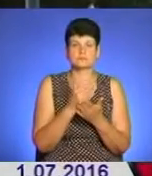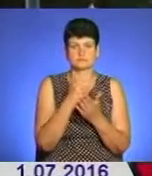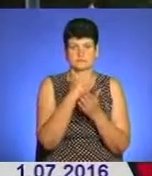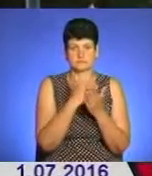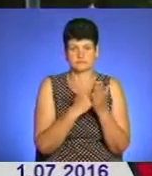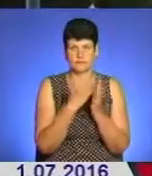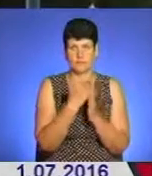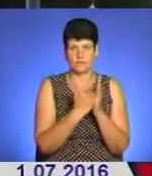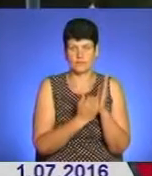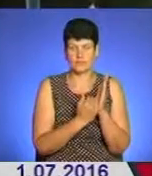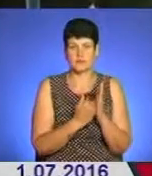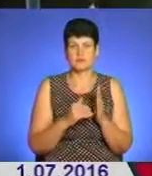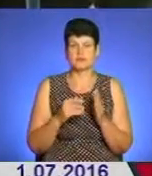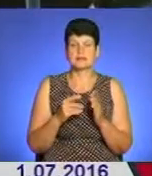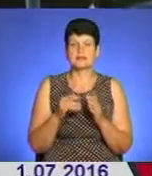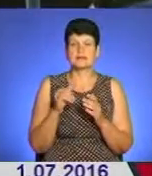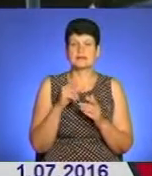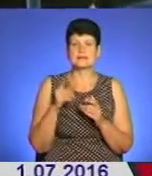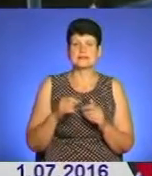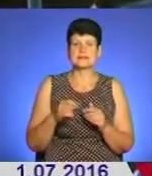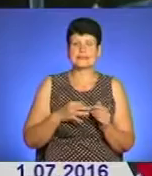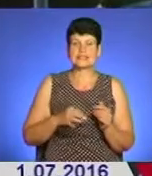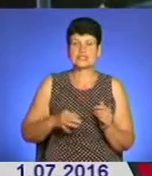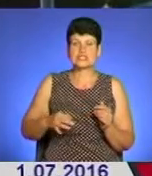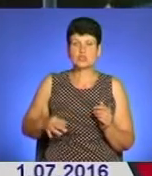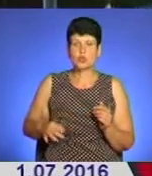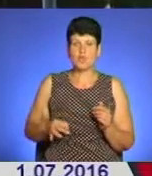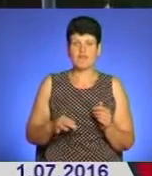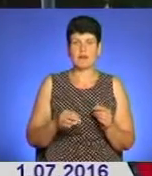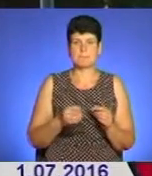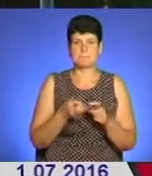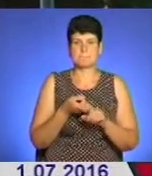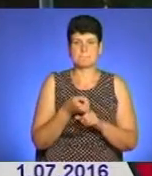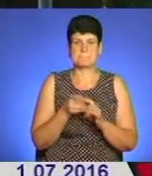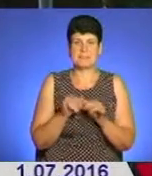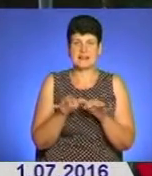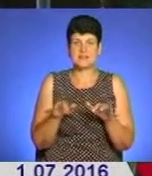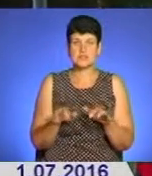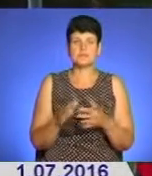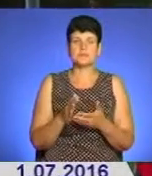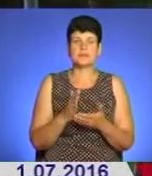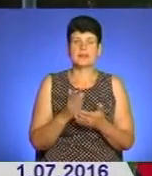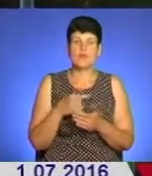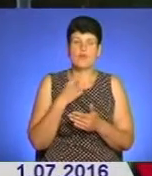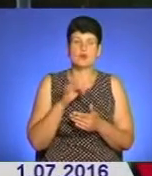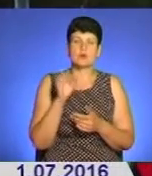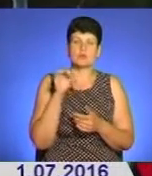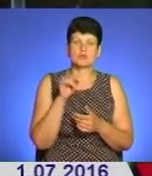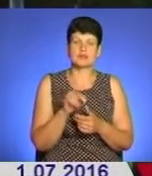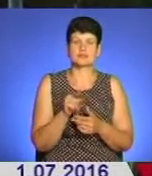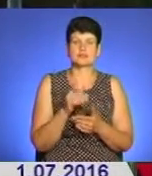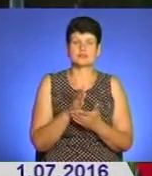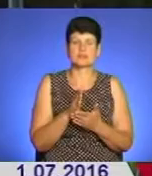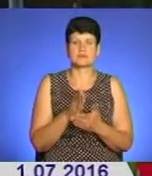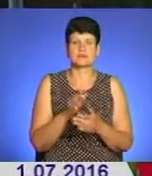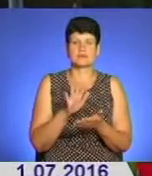них – це індекс лактозопозитивної кишкової палички, яка говорить про органічне забруднення,